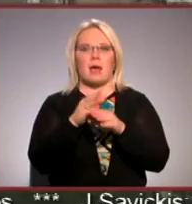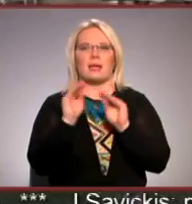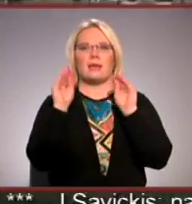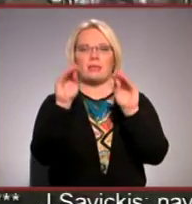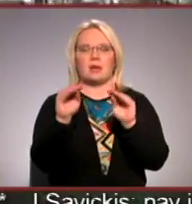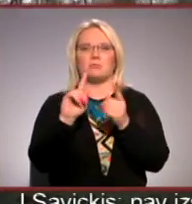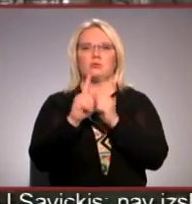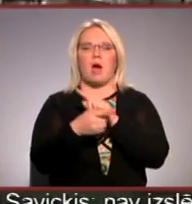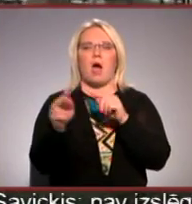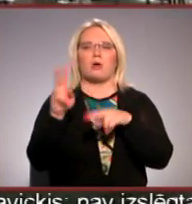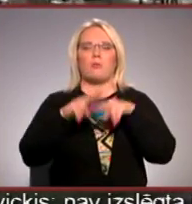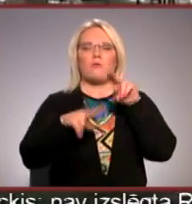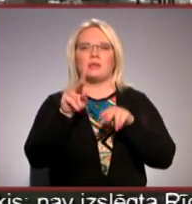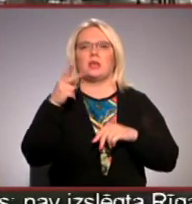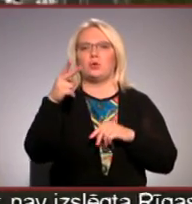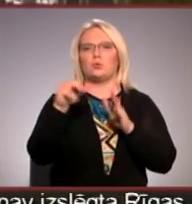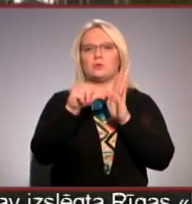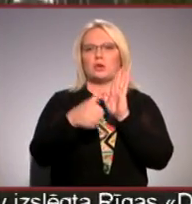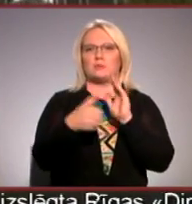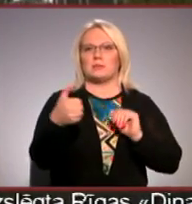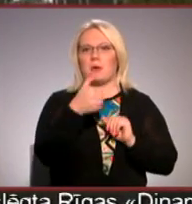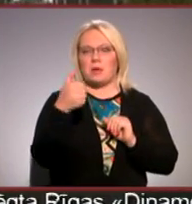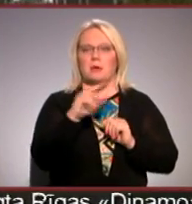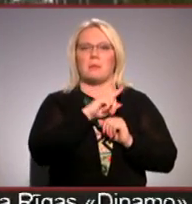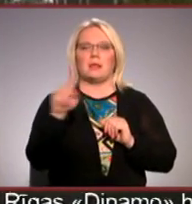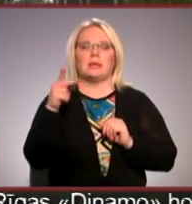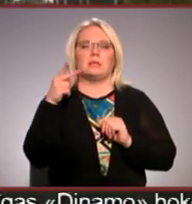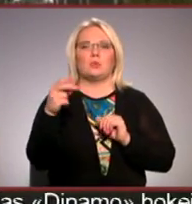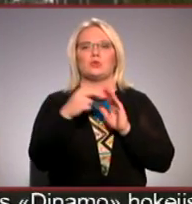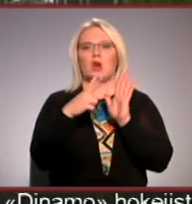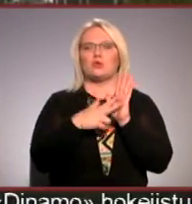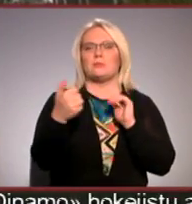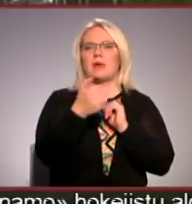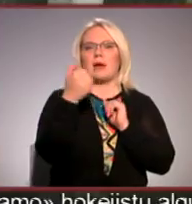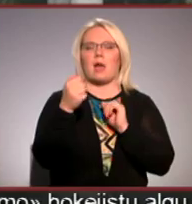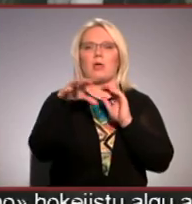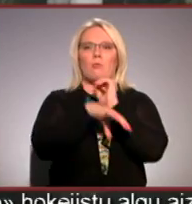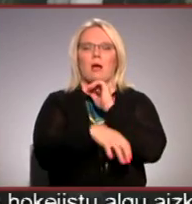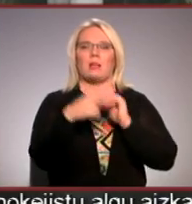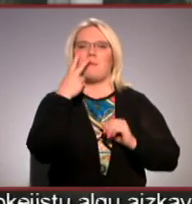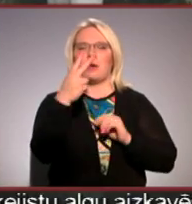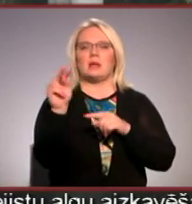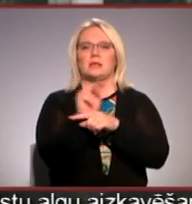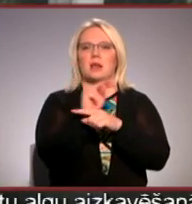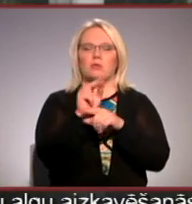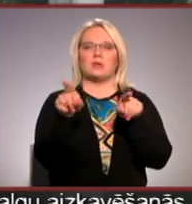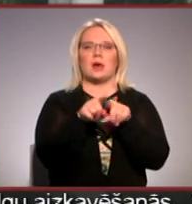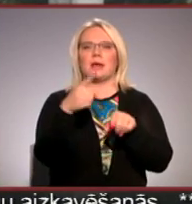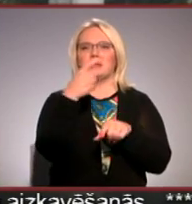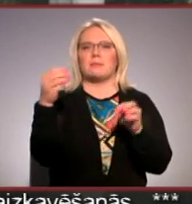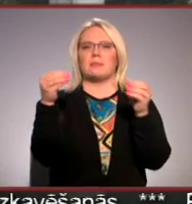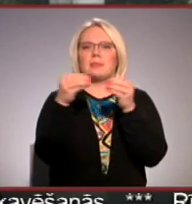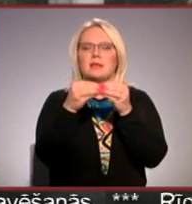pārbūvētas līdz 2016. gadam, bet līdz 2018. gadu nogalē paredzētas rekonstruēt arī 110